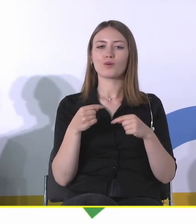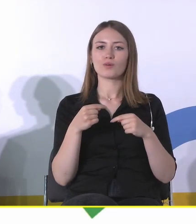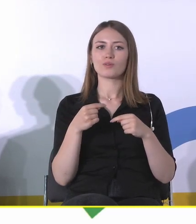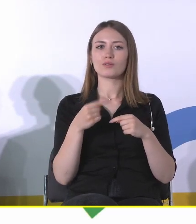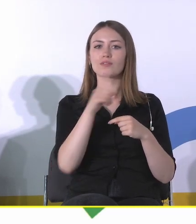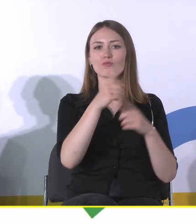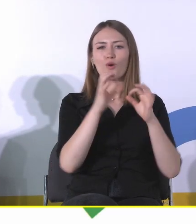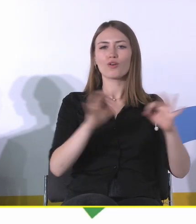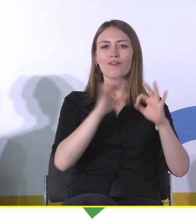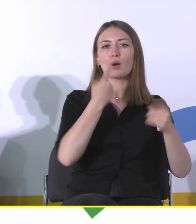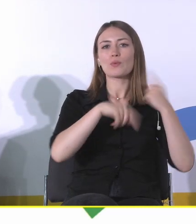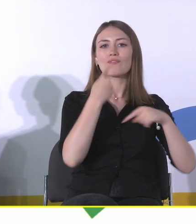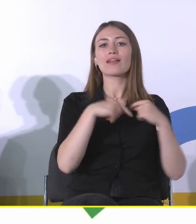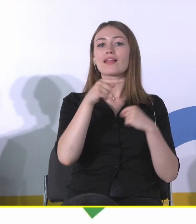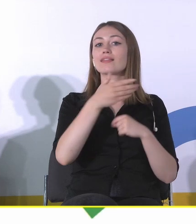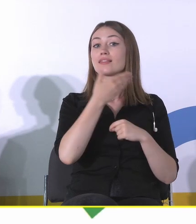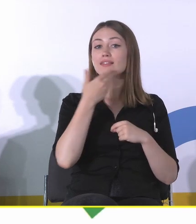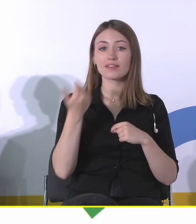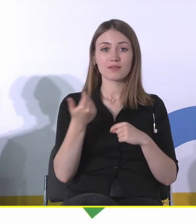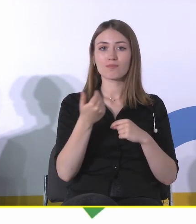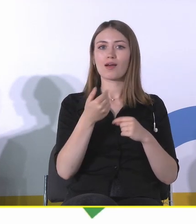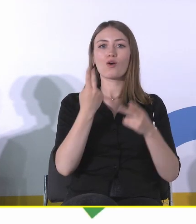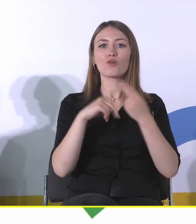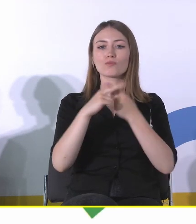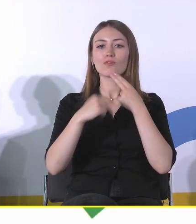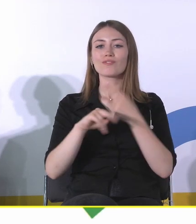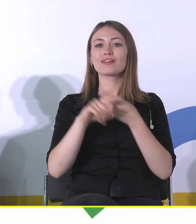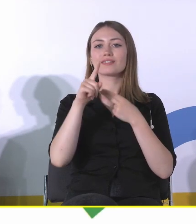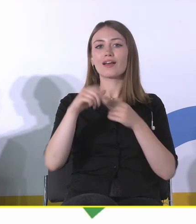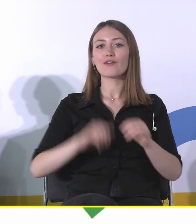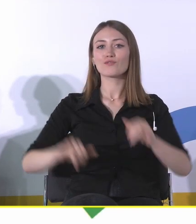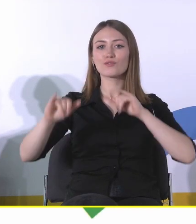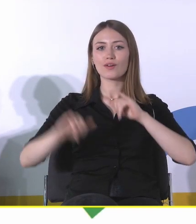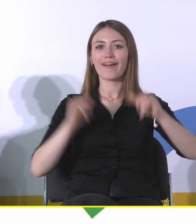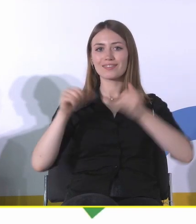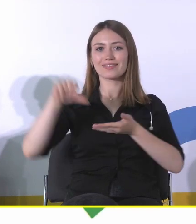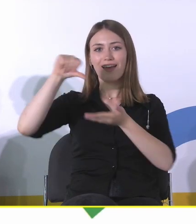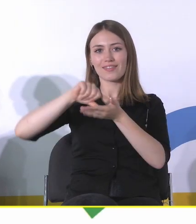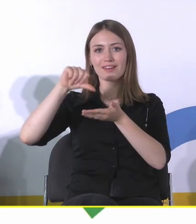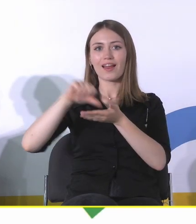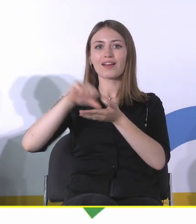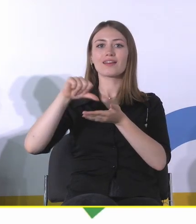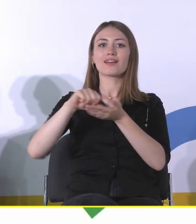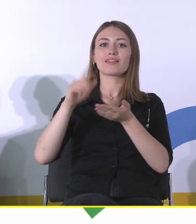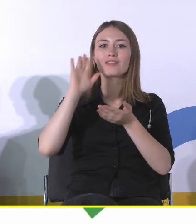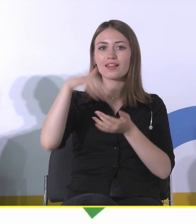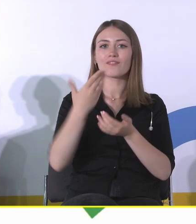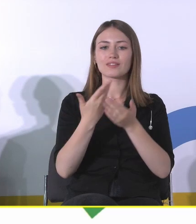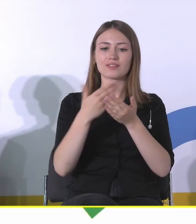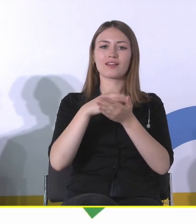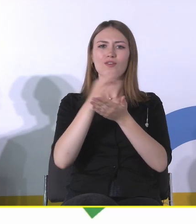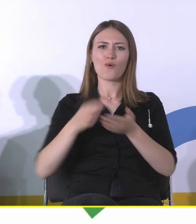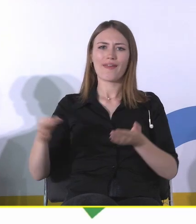było żadnego odzewu, praktycznie ze strony władz centralnych, czy administracji, nawet regionalnej, która była po